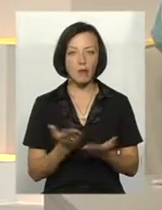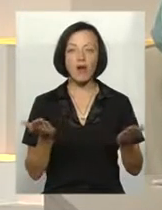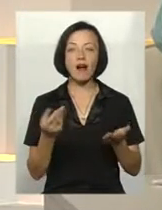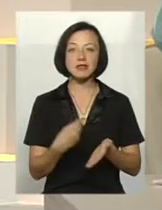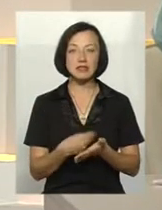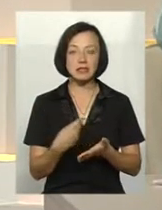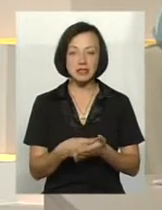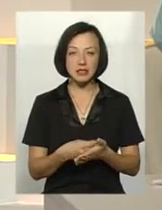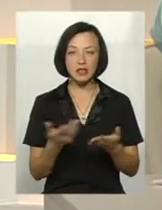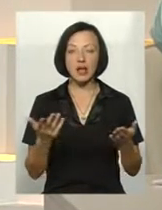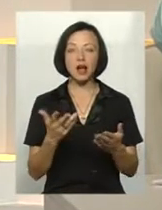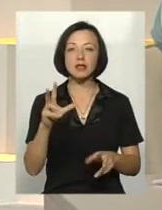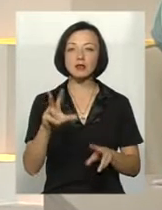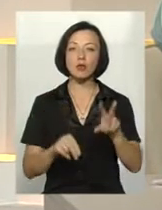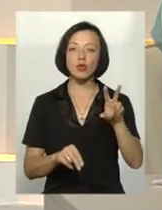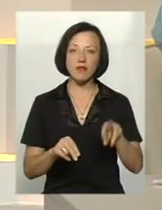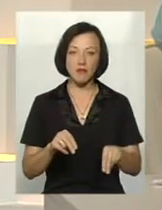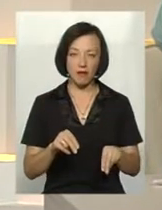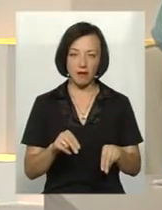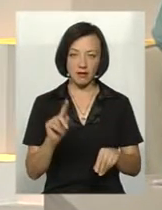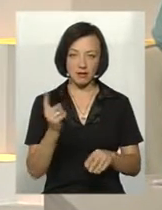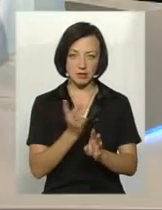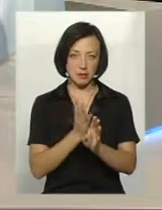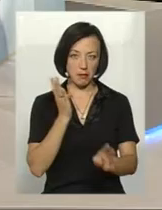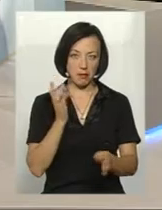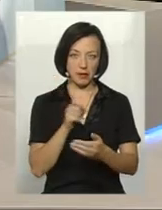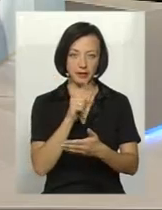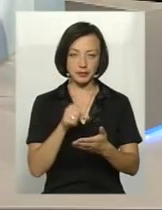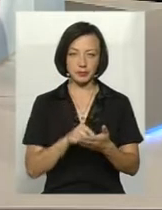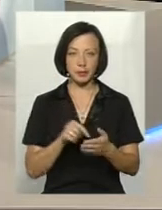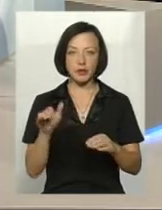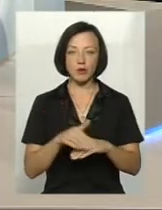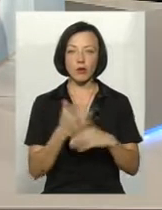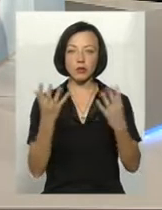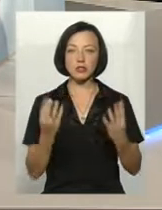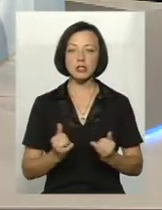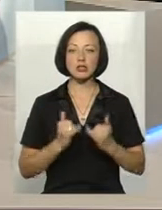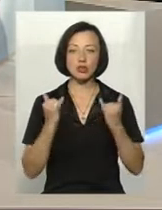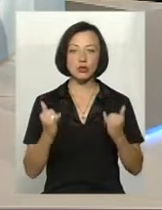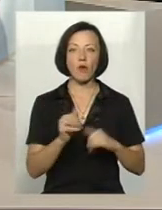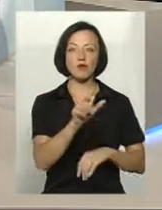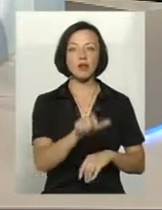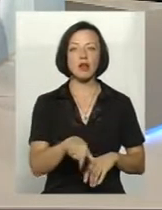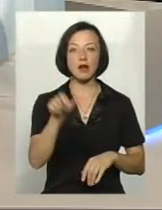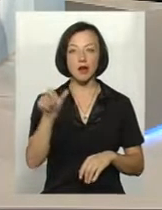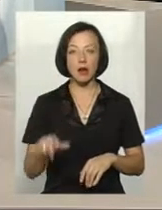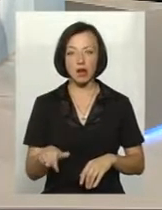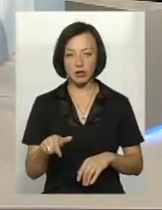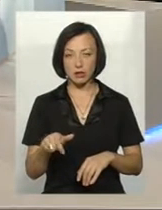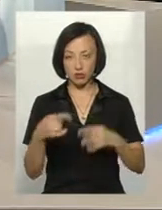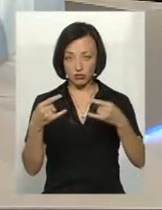Які сподівання насамперед? Доброго дня, шановні глядачі. Все-таки